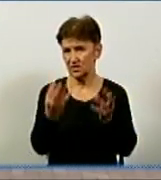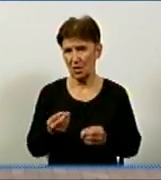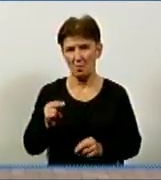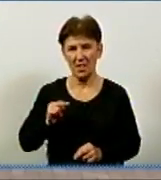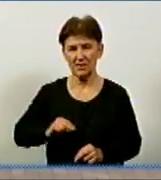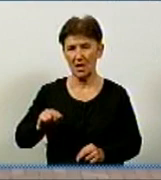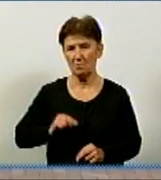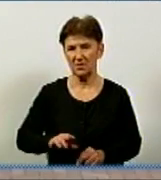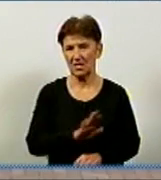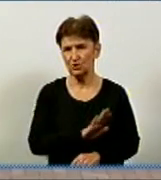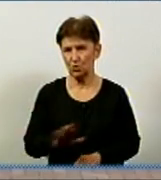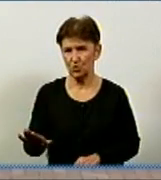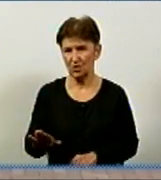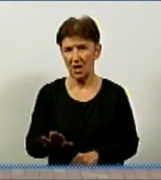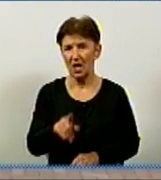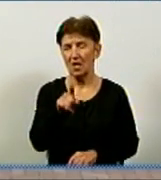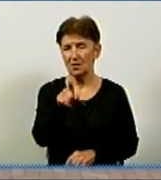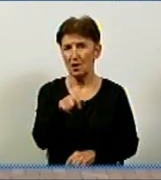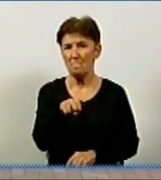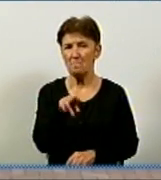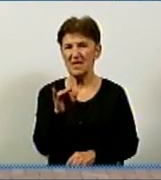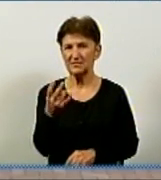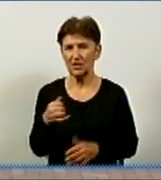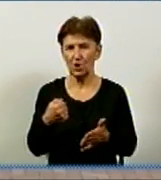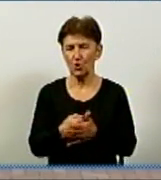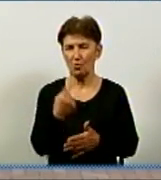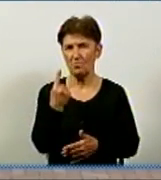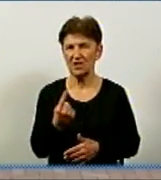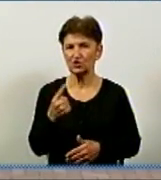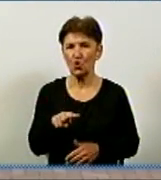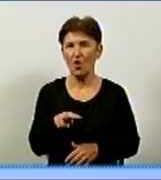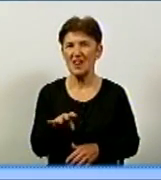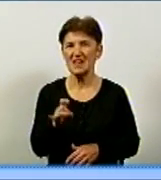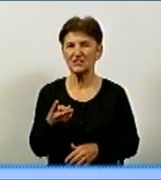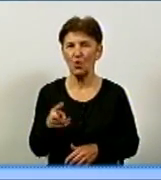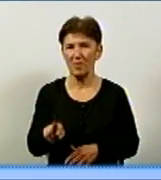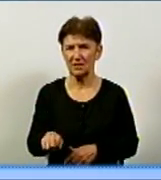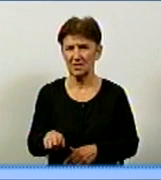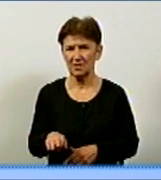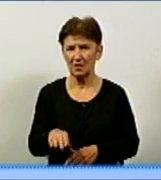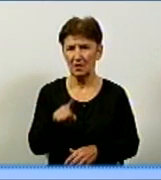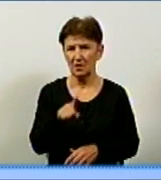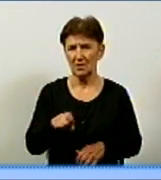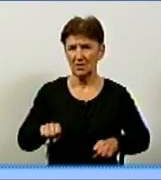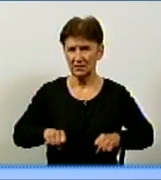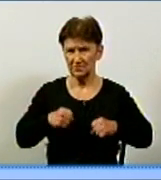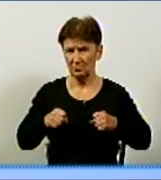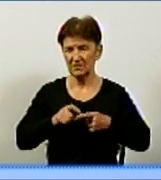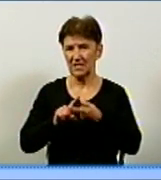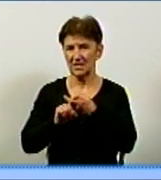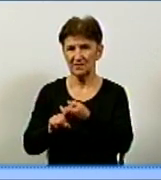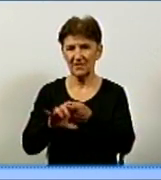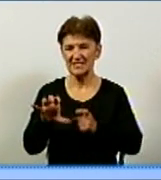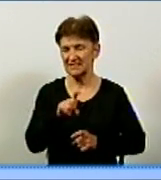піцерія на вулиці Шевченка. Їх до 1 листопада закрили Держпродспоживслужба. Редакція «День за днем» намагається зв'язатися з